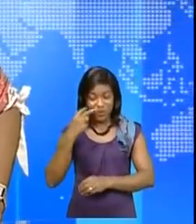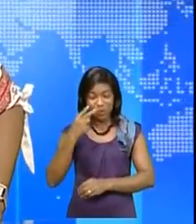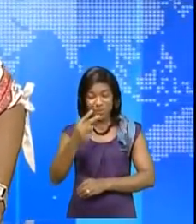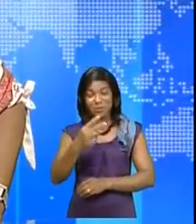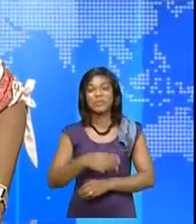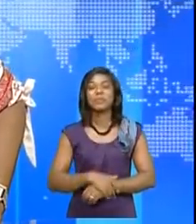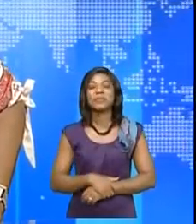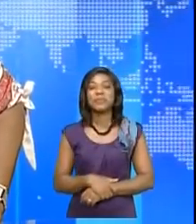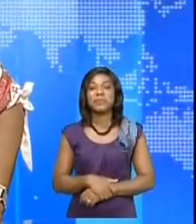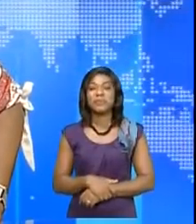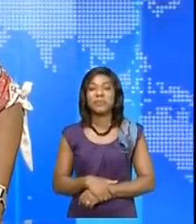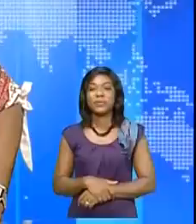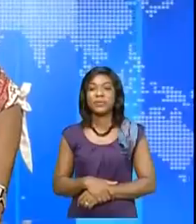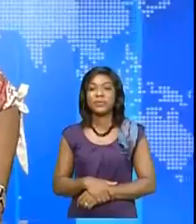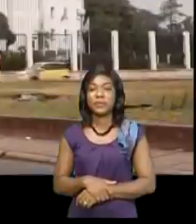sur la paix.